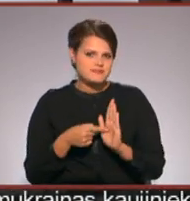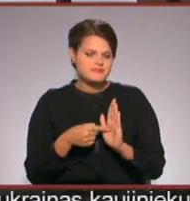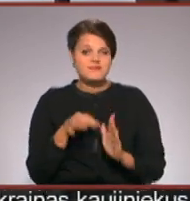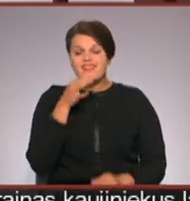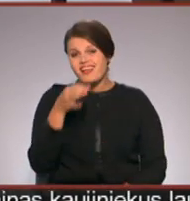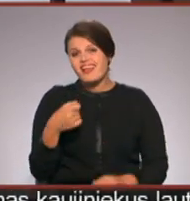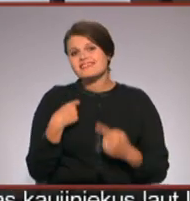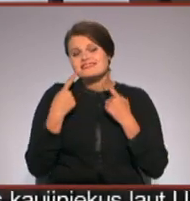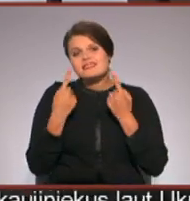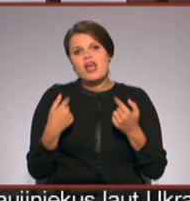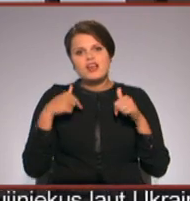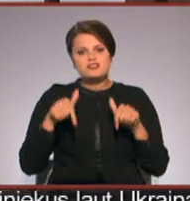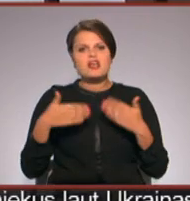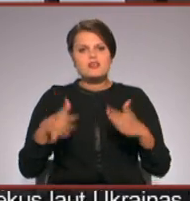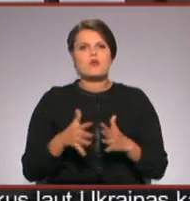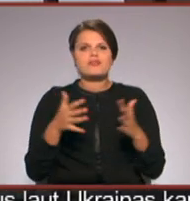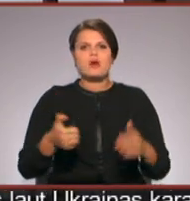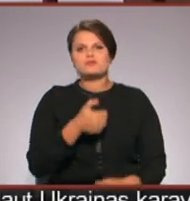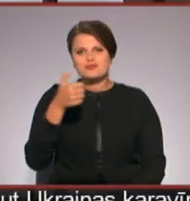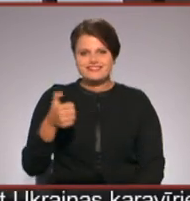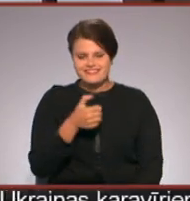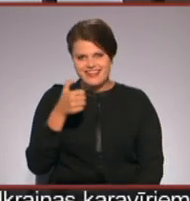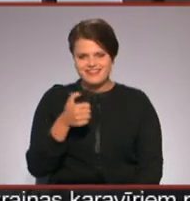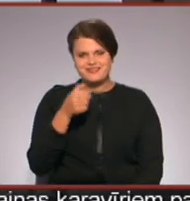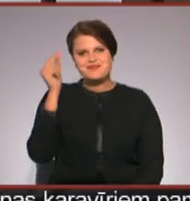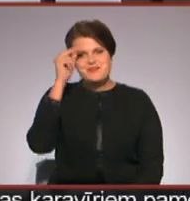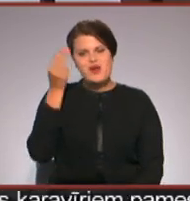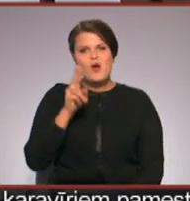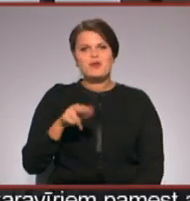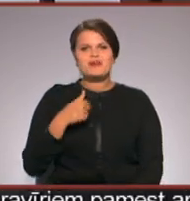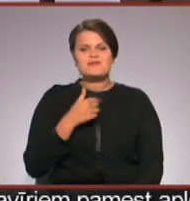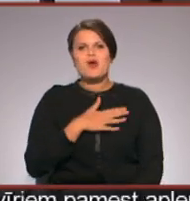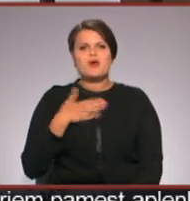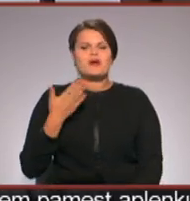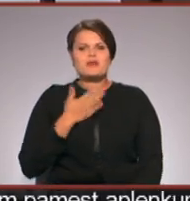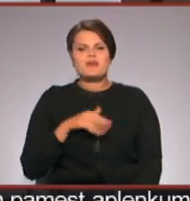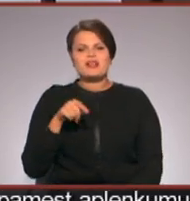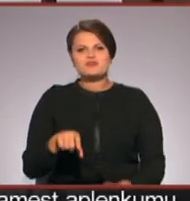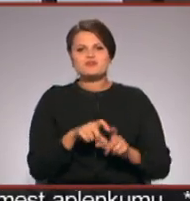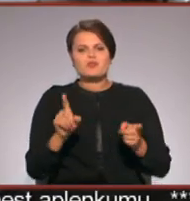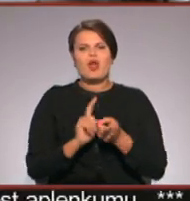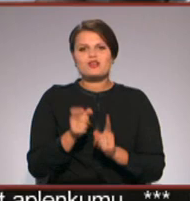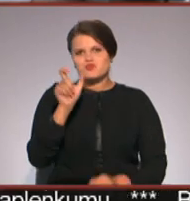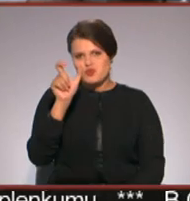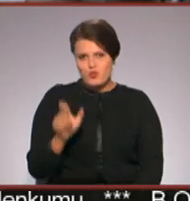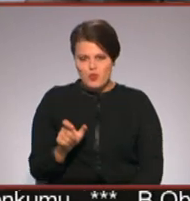Es nezinu, es jau šeit daudz gadus mācījos, un man ļoti patika šī skola, skolotāji.